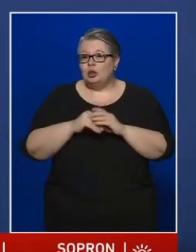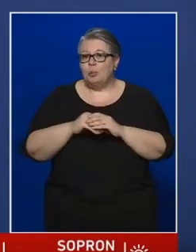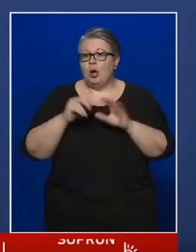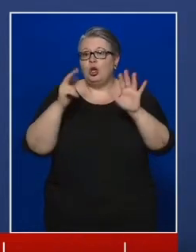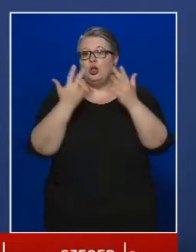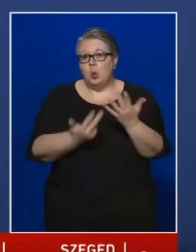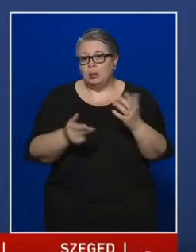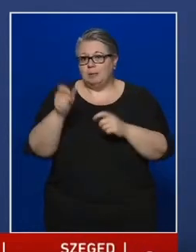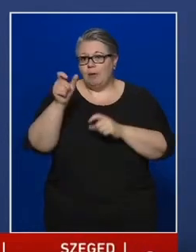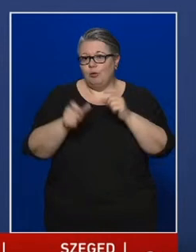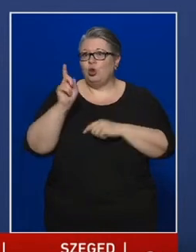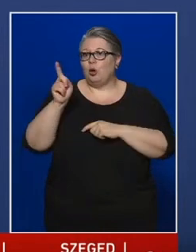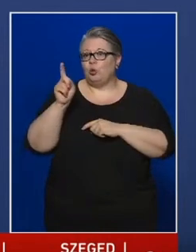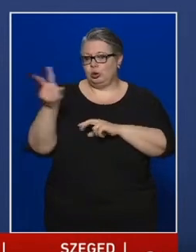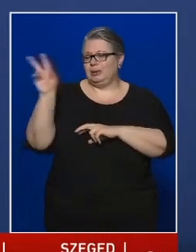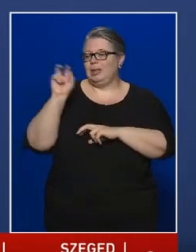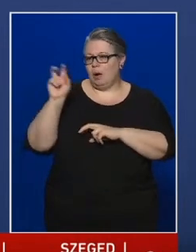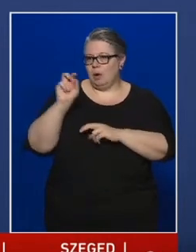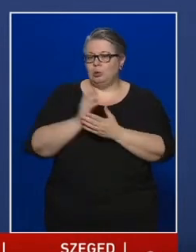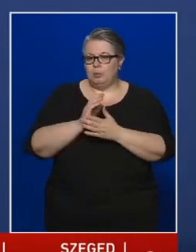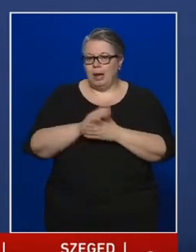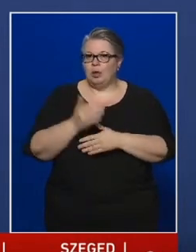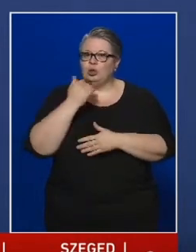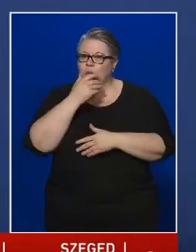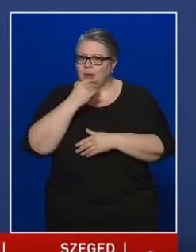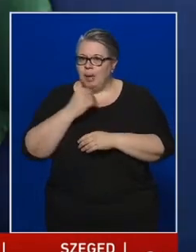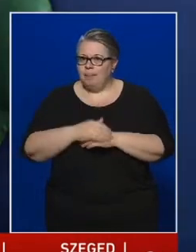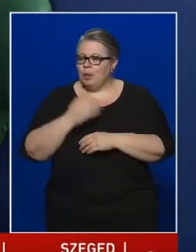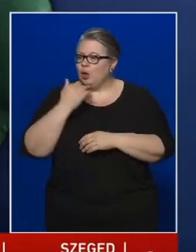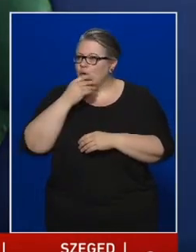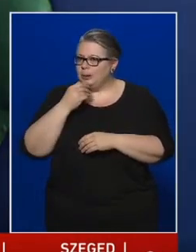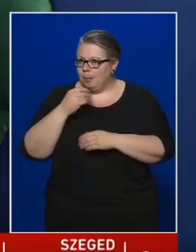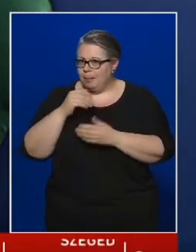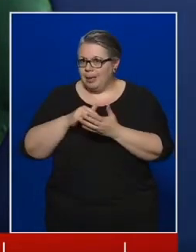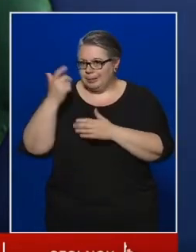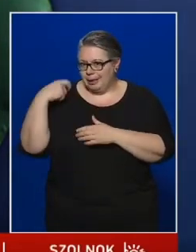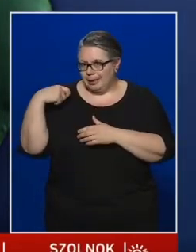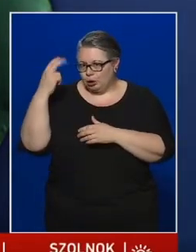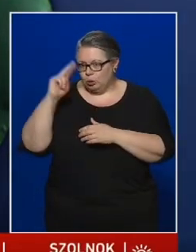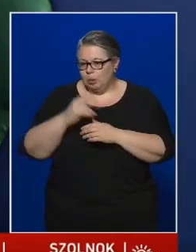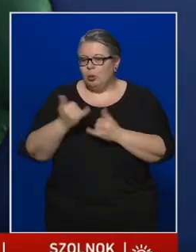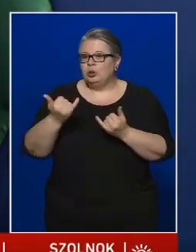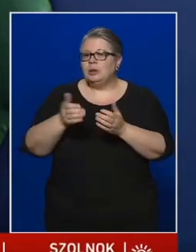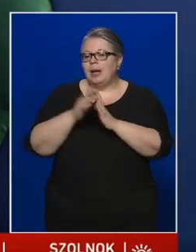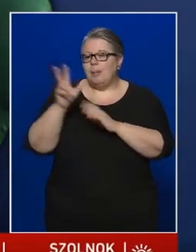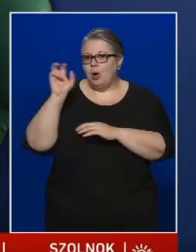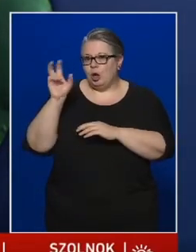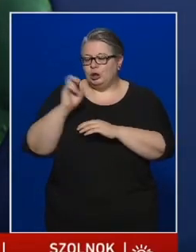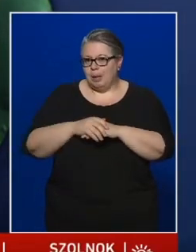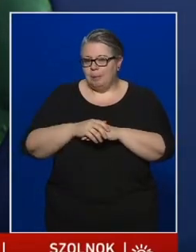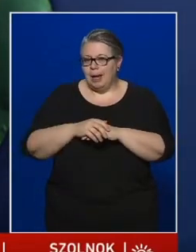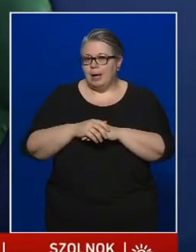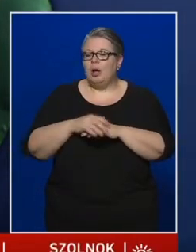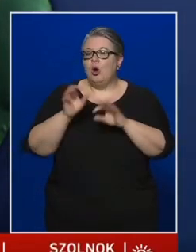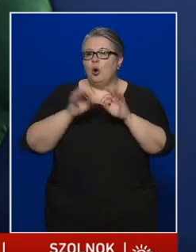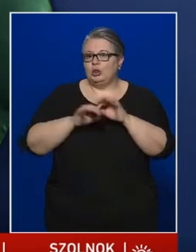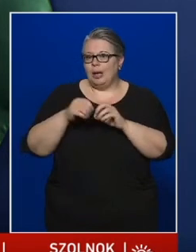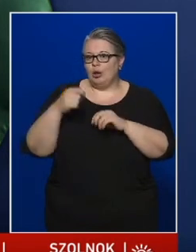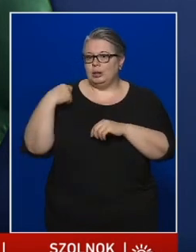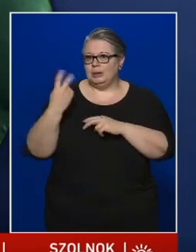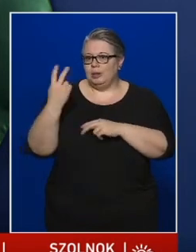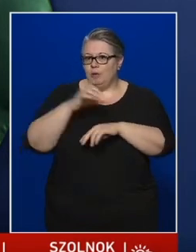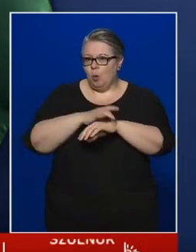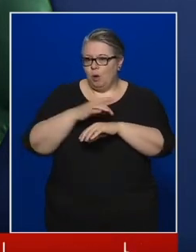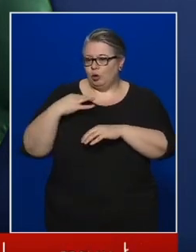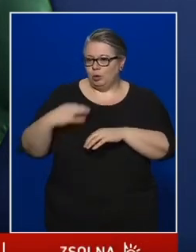80 főt gyanúsítottként hallgattunk ki. Köszönöm szépen! Köszönöm a lezredes úr! Most kérem hallgassák meg dr. Müller Cecília, országos